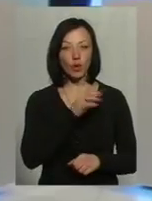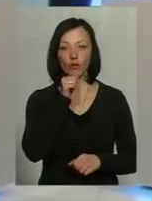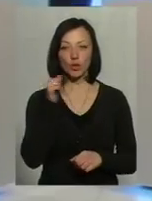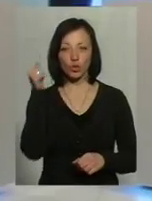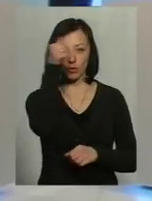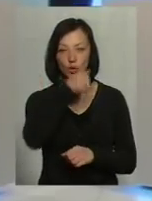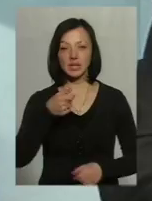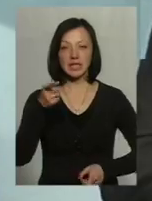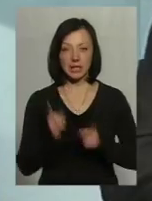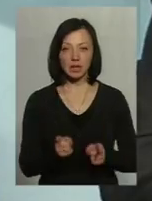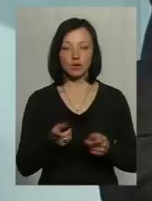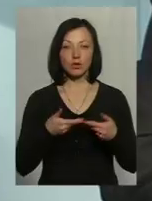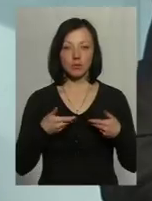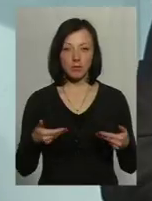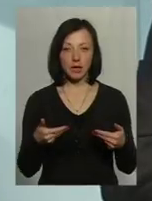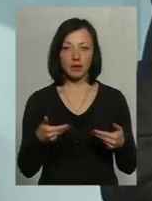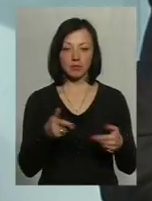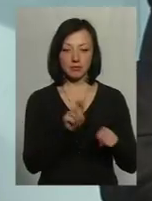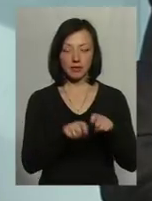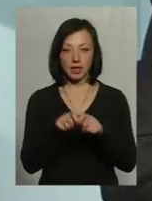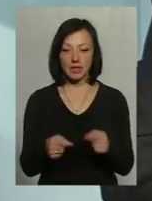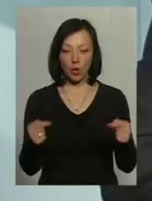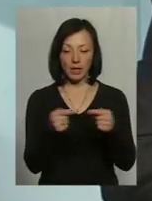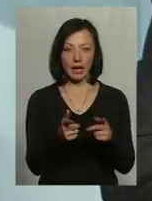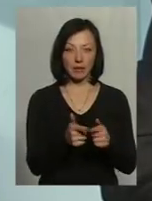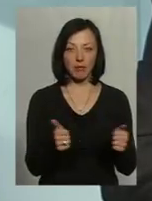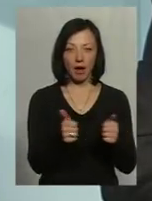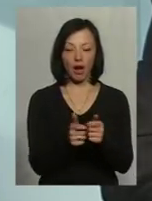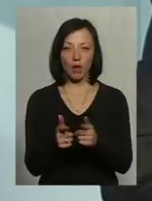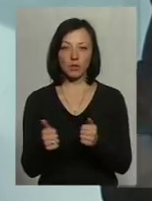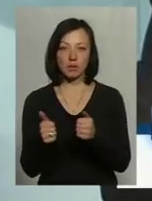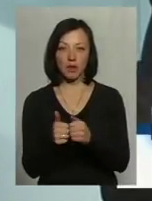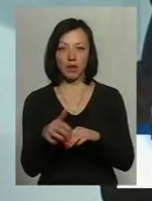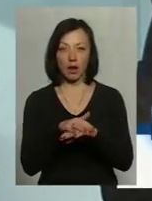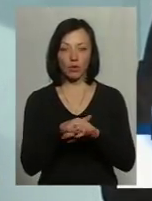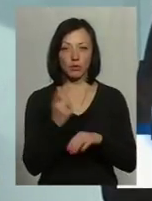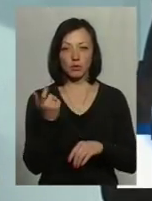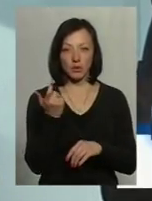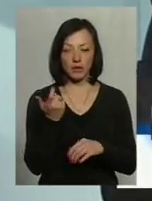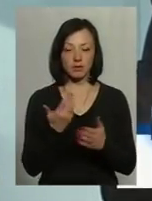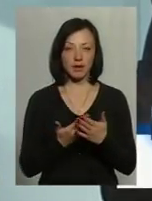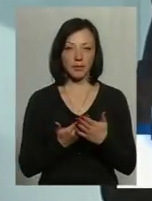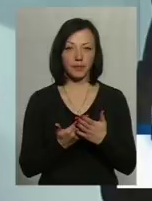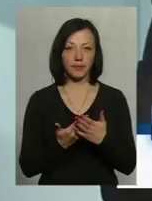ми відпрацьовували за конкретними галузями народного господарства, скажімо.